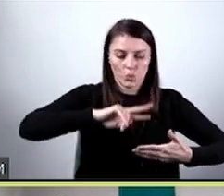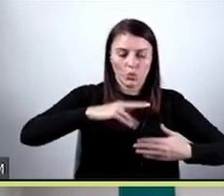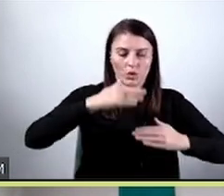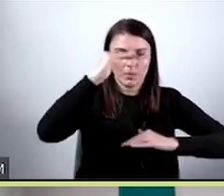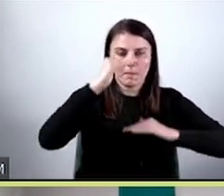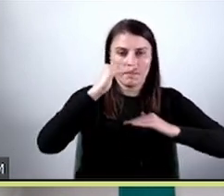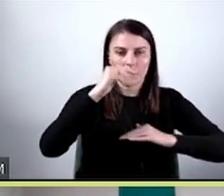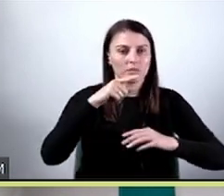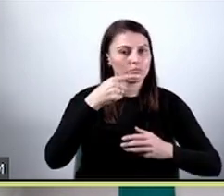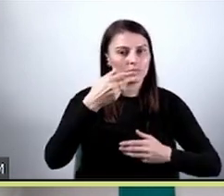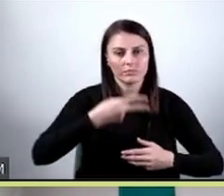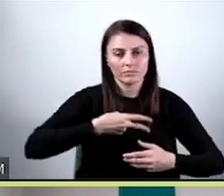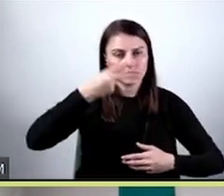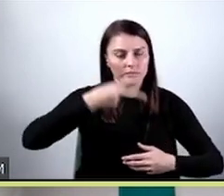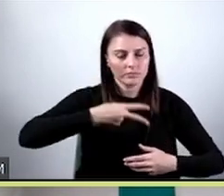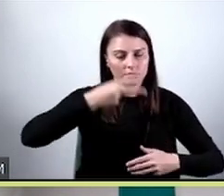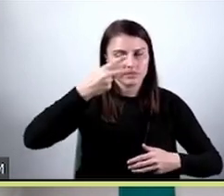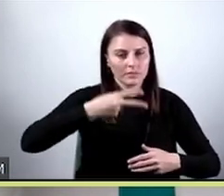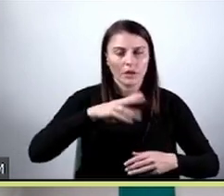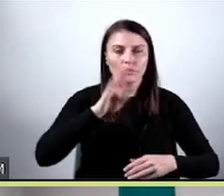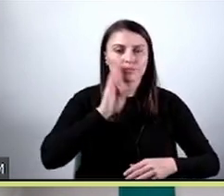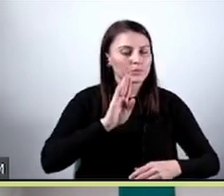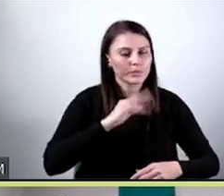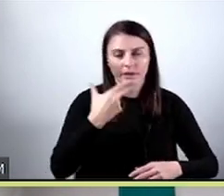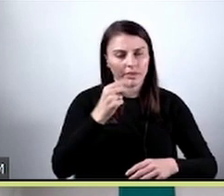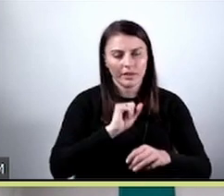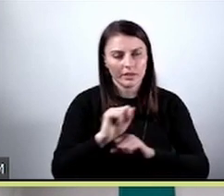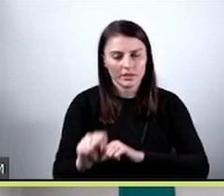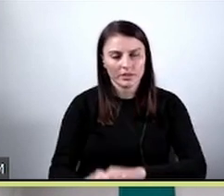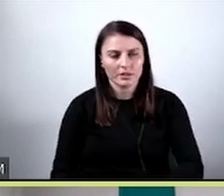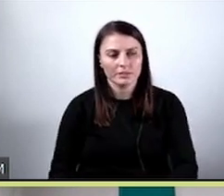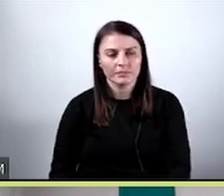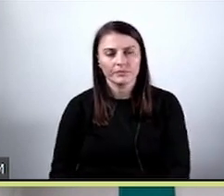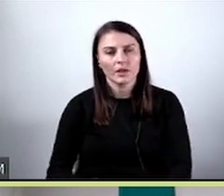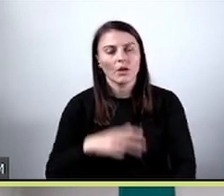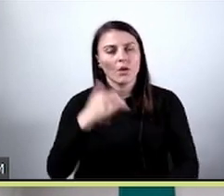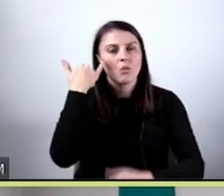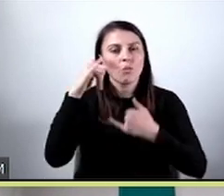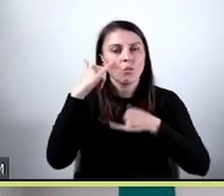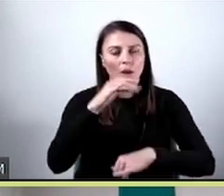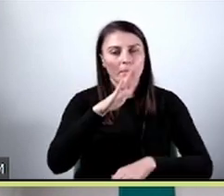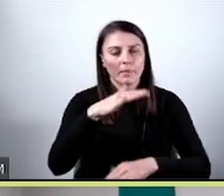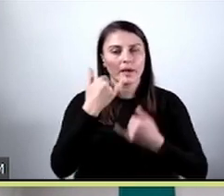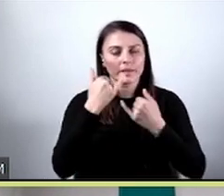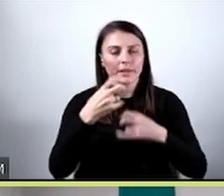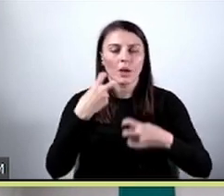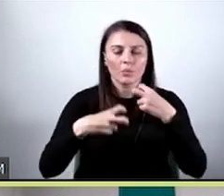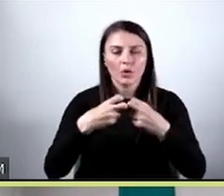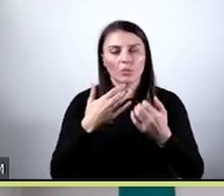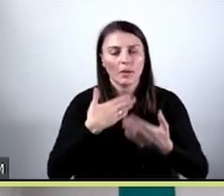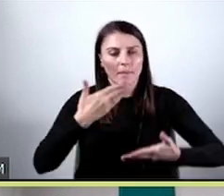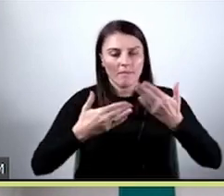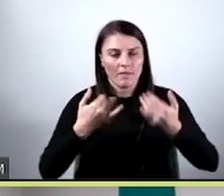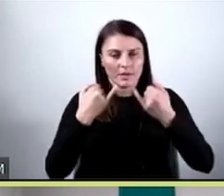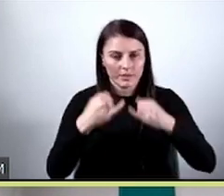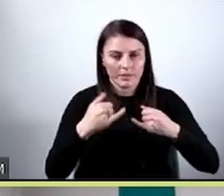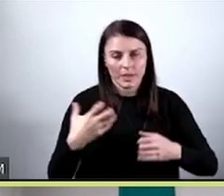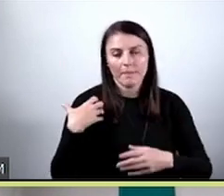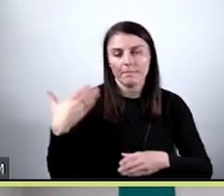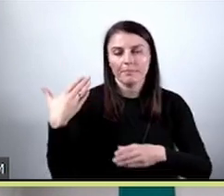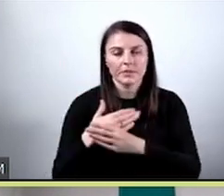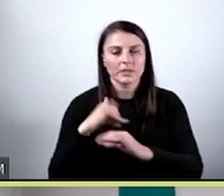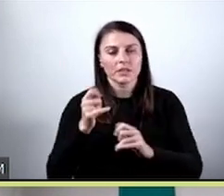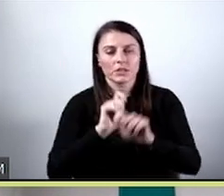niekoniecznie jest taka sama. Te błędy mogą mieć różną wagę w zależności od problemu biznesowego, który chcemy rozwiązać.